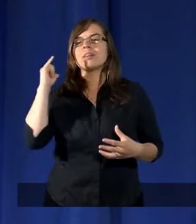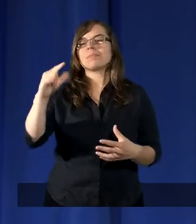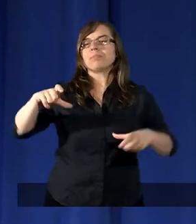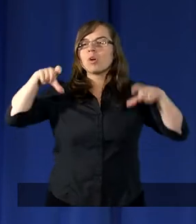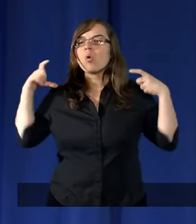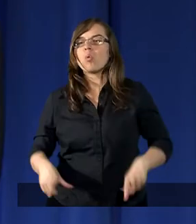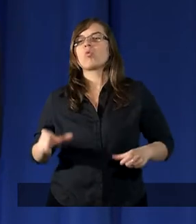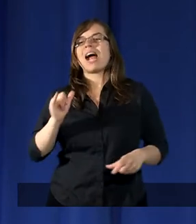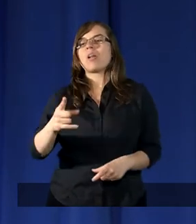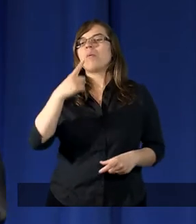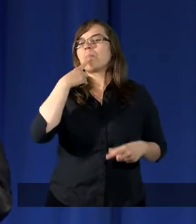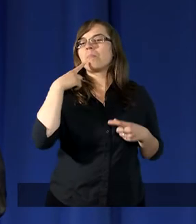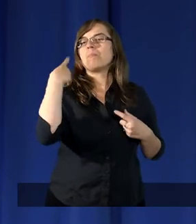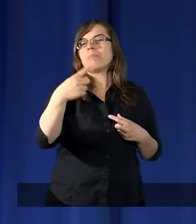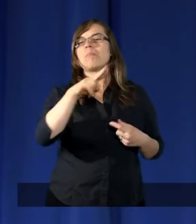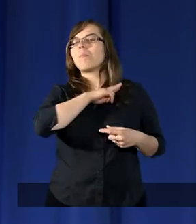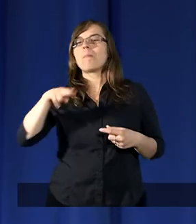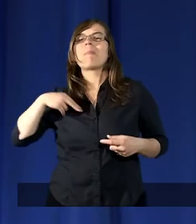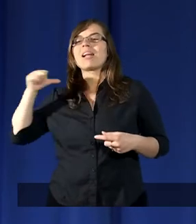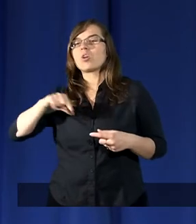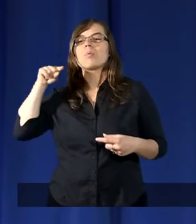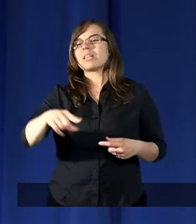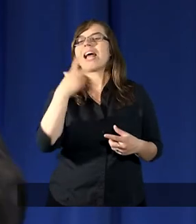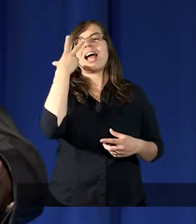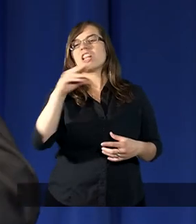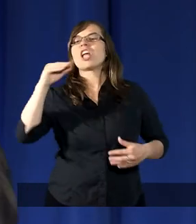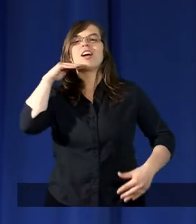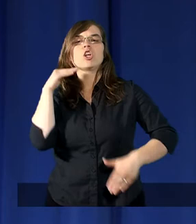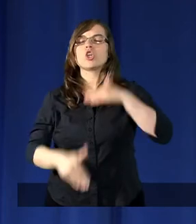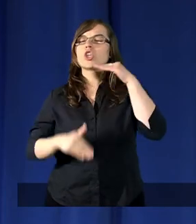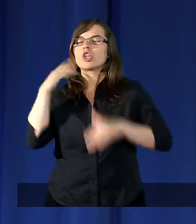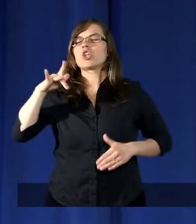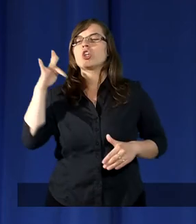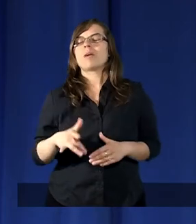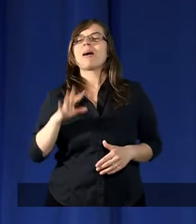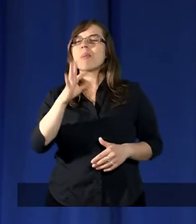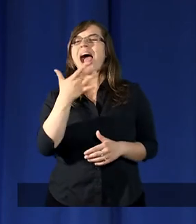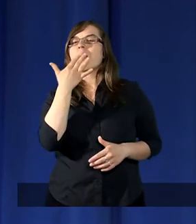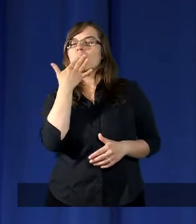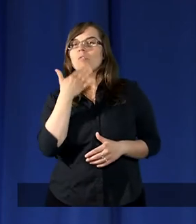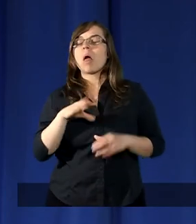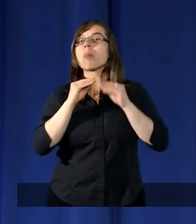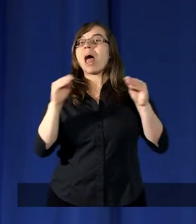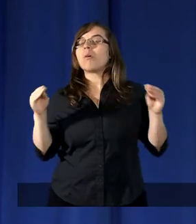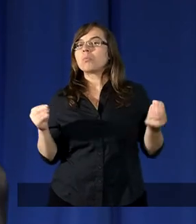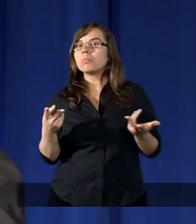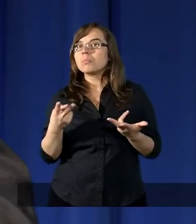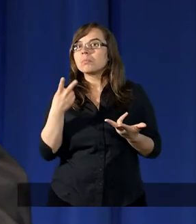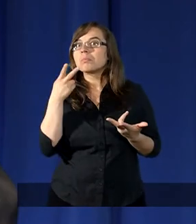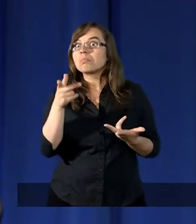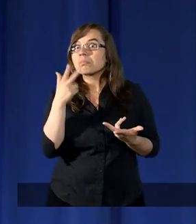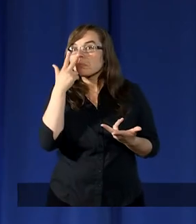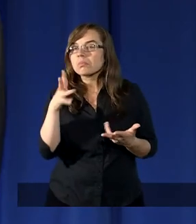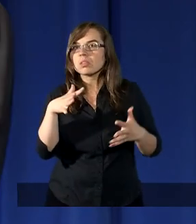usiadła i powiedziała, my sobie tego nie życzymy. Nauczyciel to zaczął mu trochę